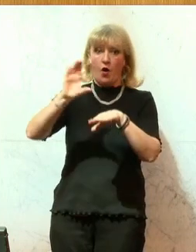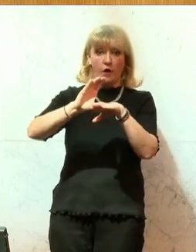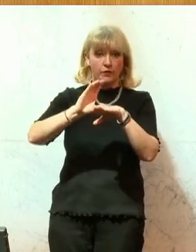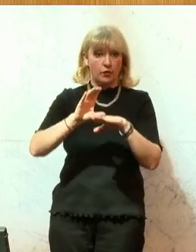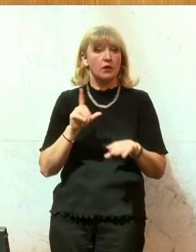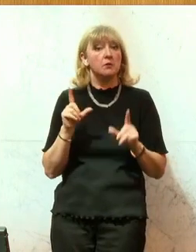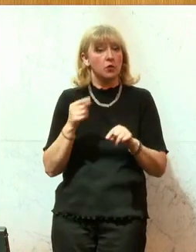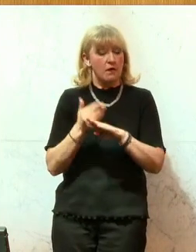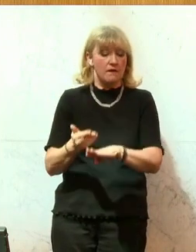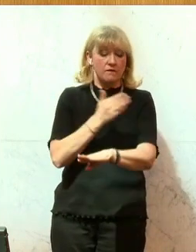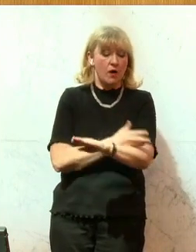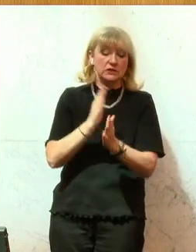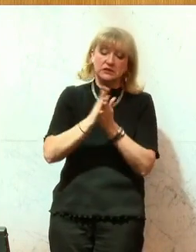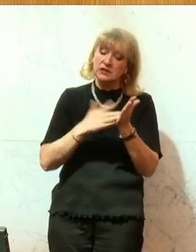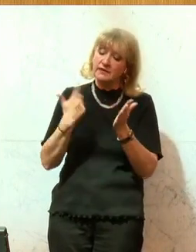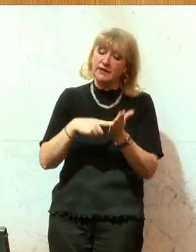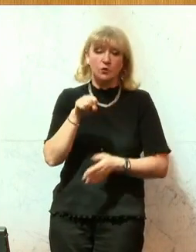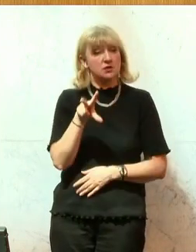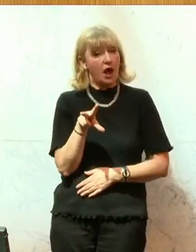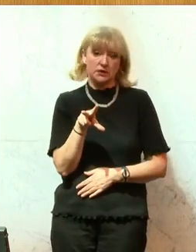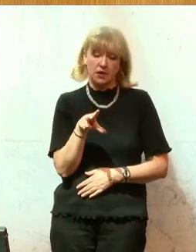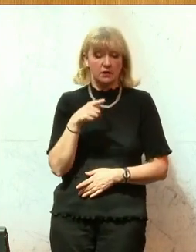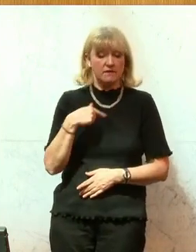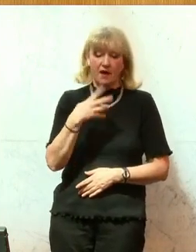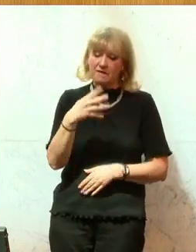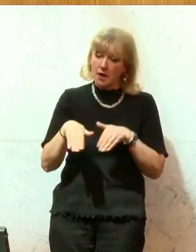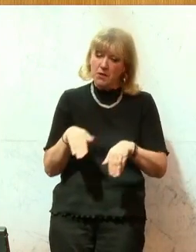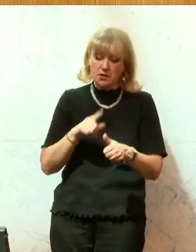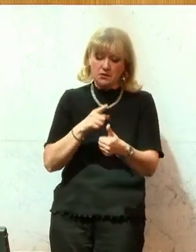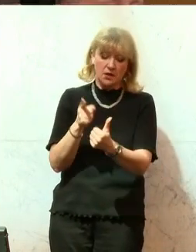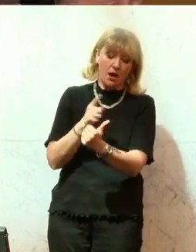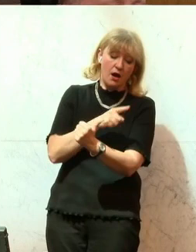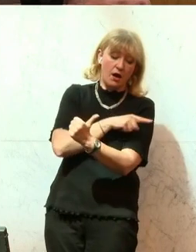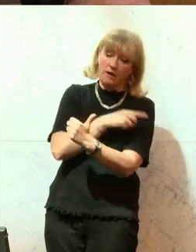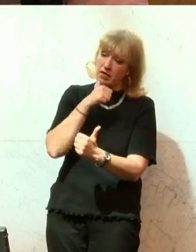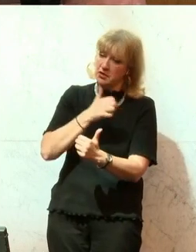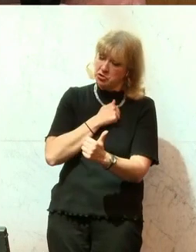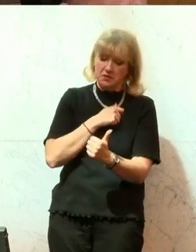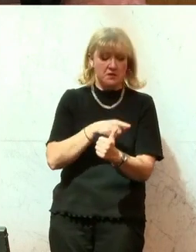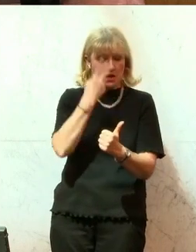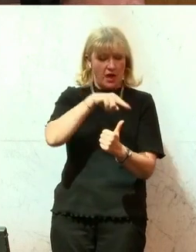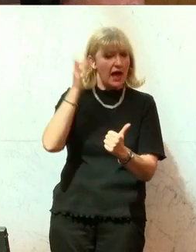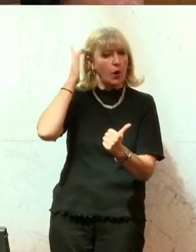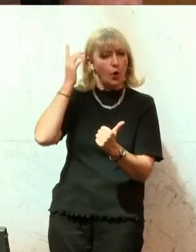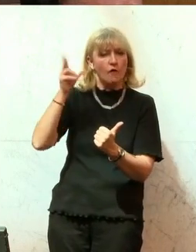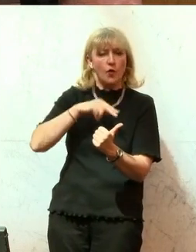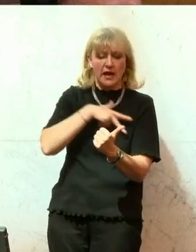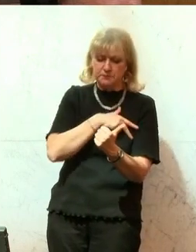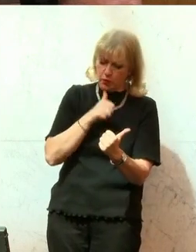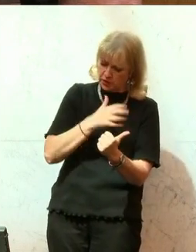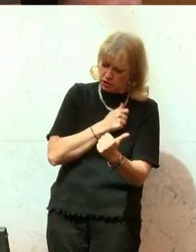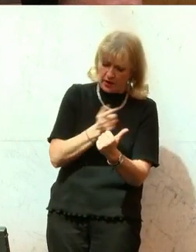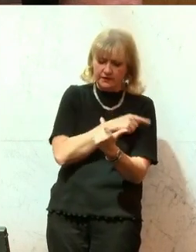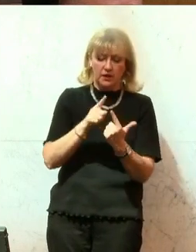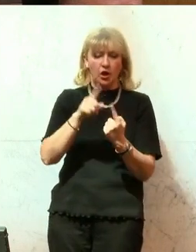vorher, seit 2013, haben das vier Minister nicht geschafft. Gerald Klug von der SPÖ, Hans-Peter